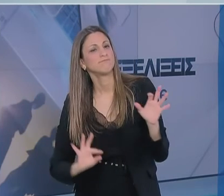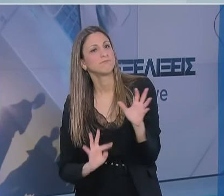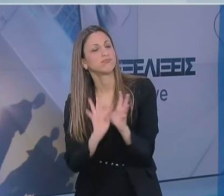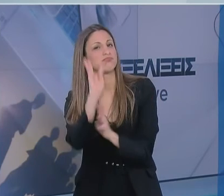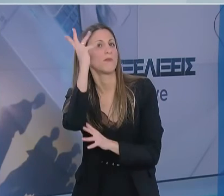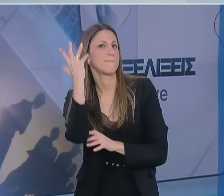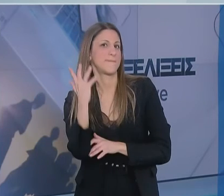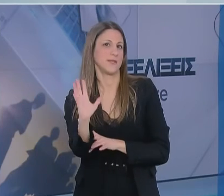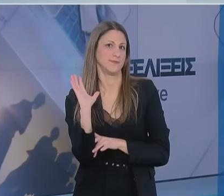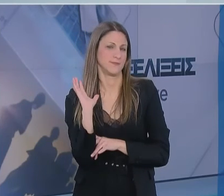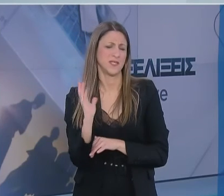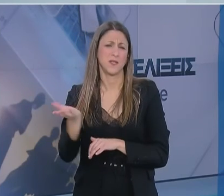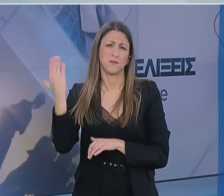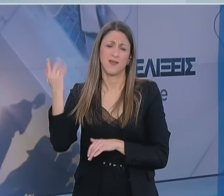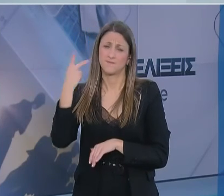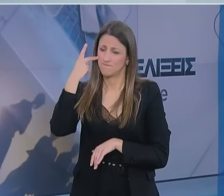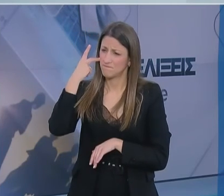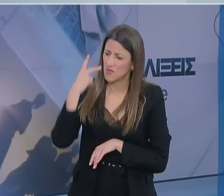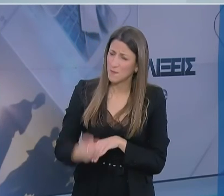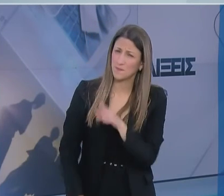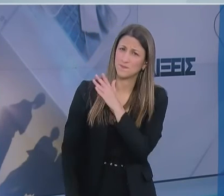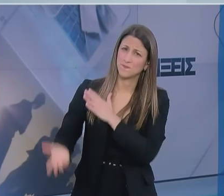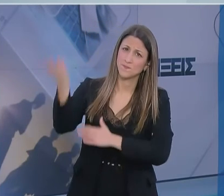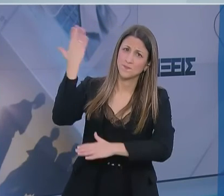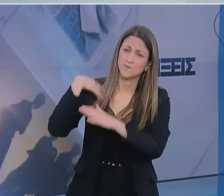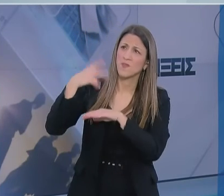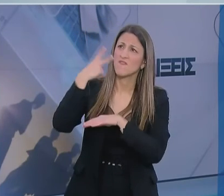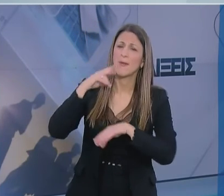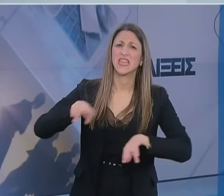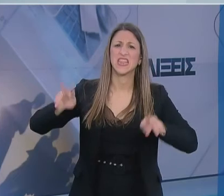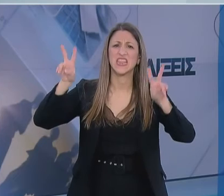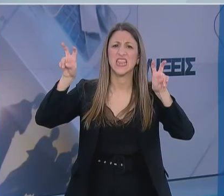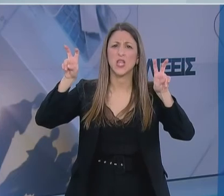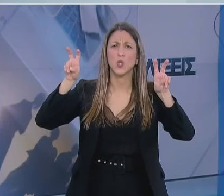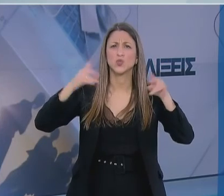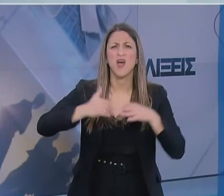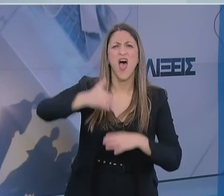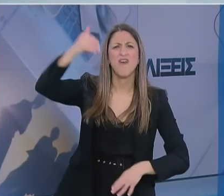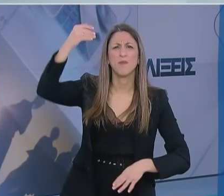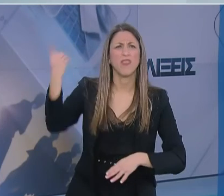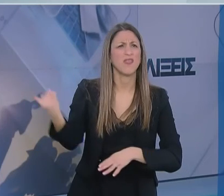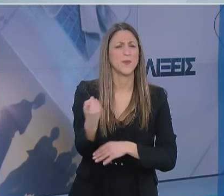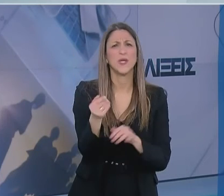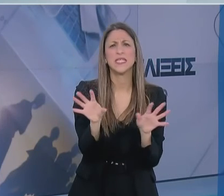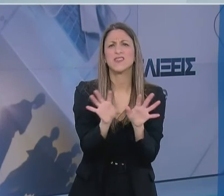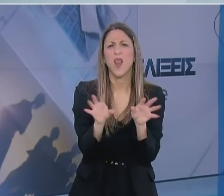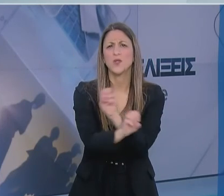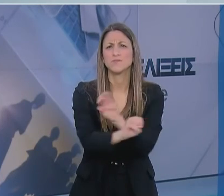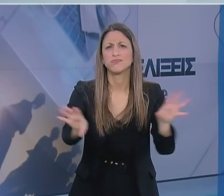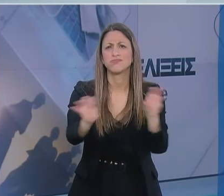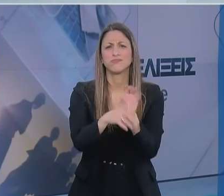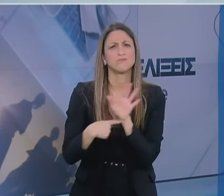υγείας. Συνηθίζαμε να βλέπουμε παλιά στους τίτλους των εφημερίδων και των μέσων μαζικής